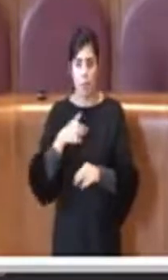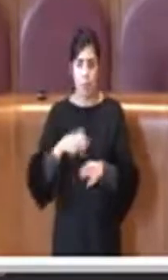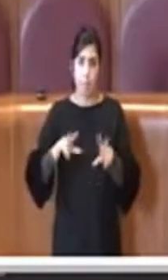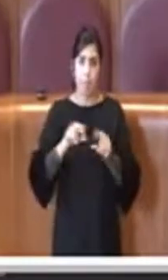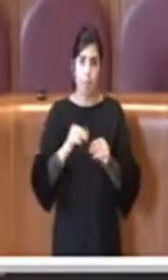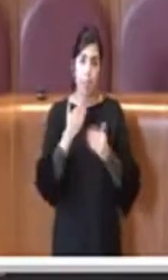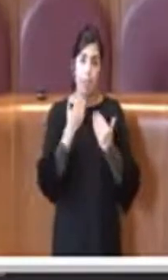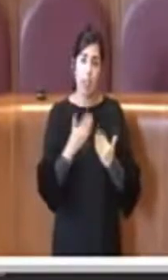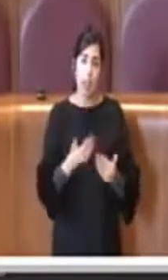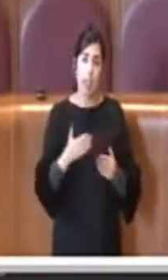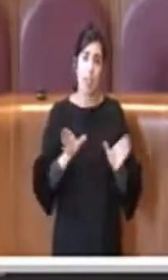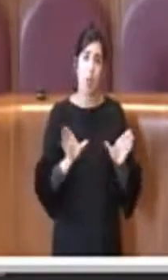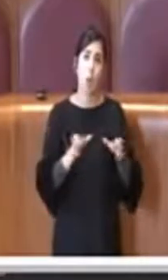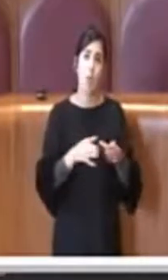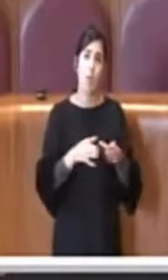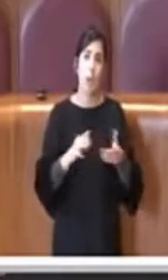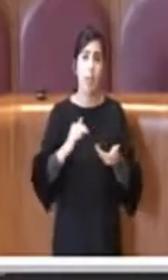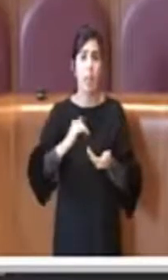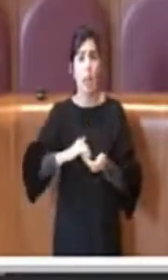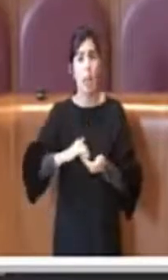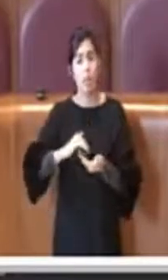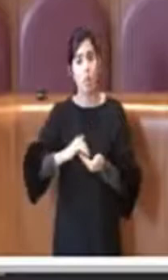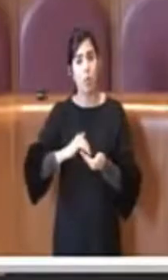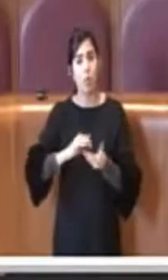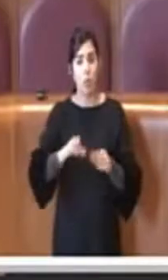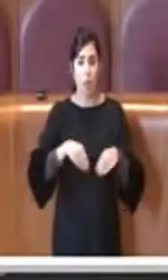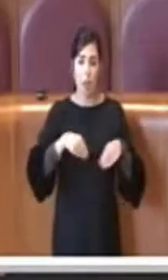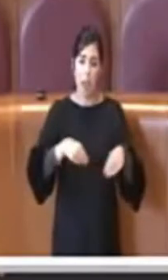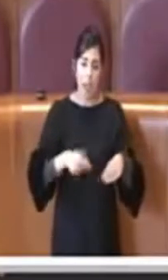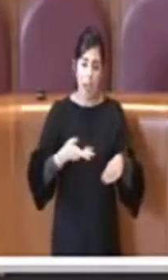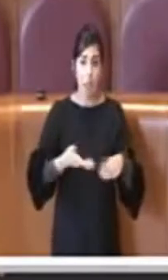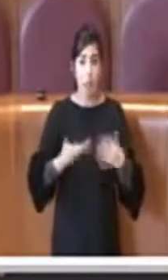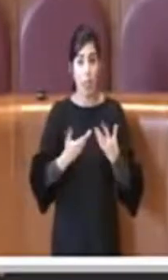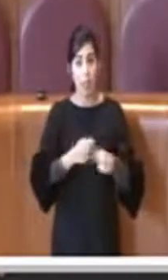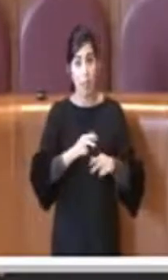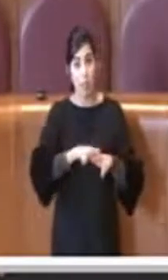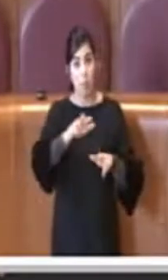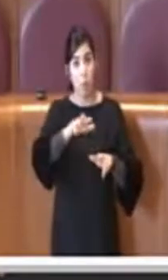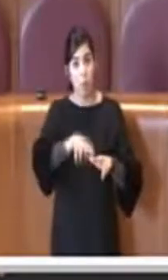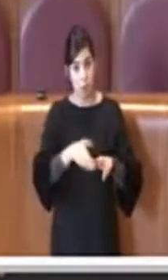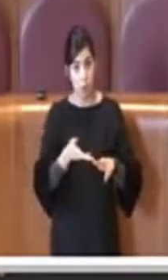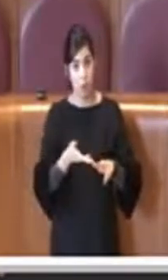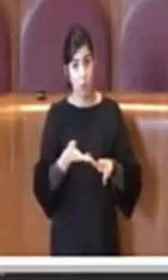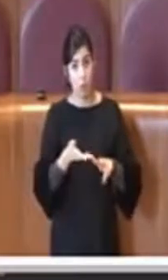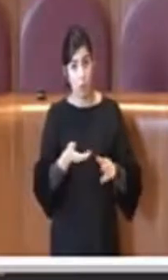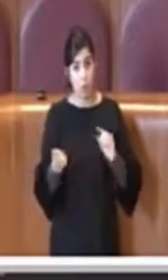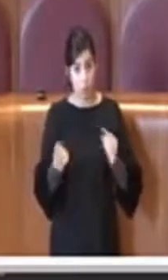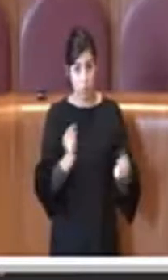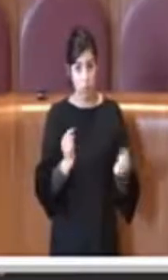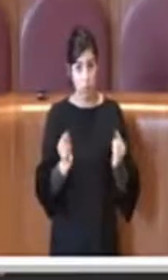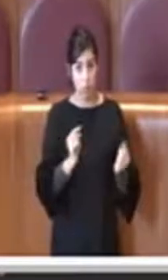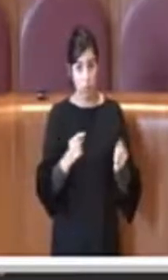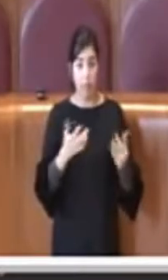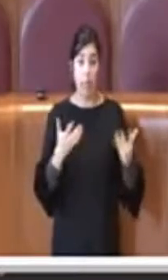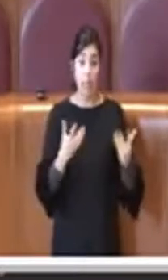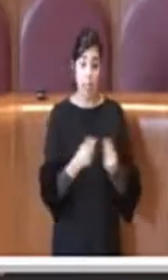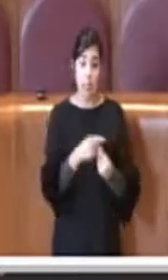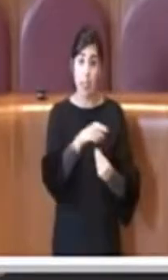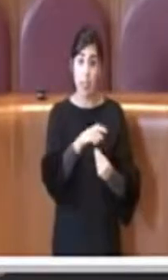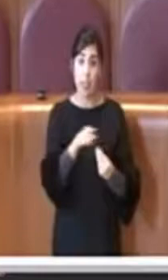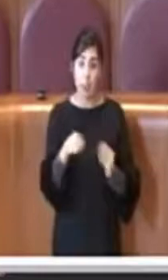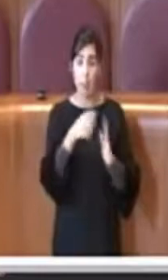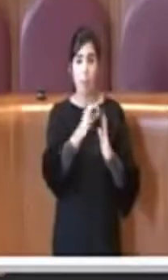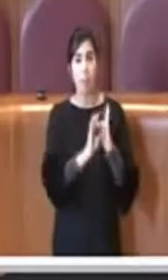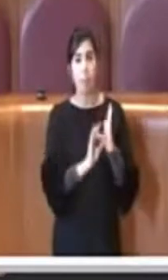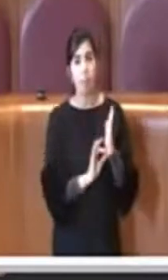che hanno partecipato insieme al municipio al processo partecipativo e hanno delineato appunto delle… quelle